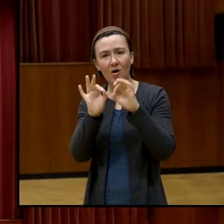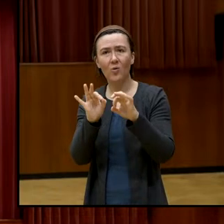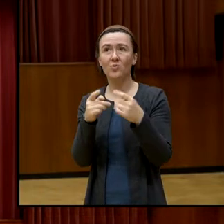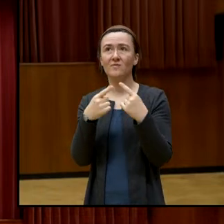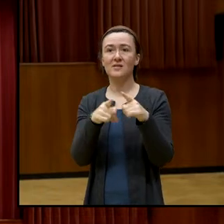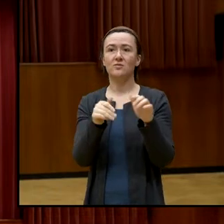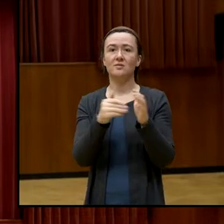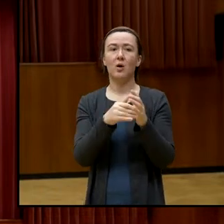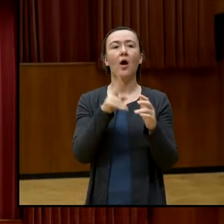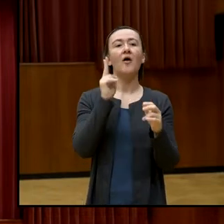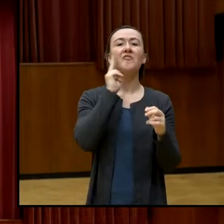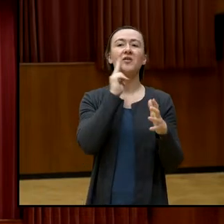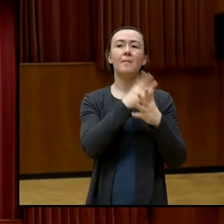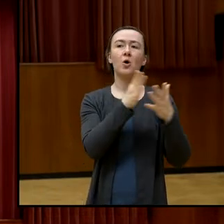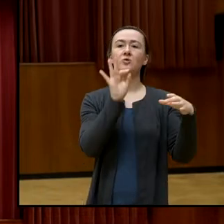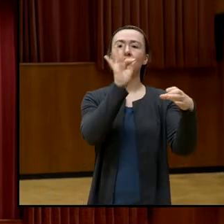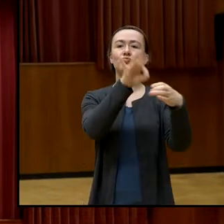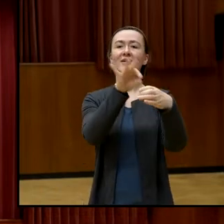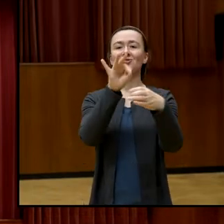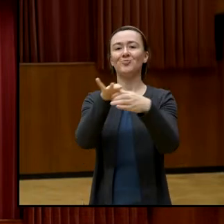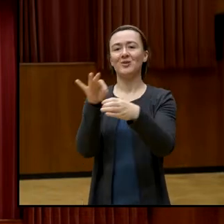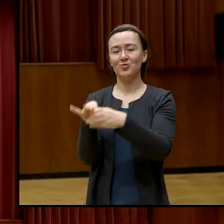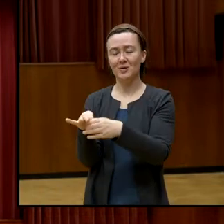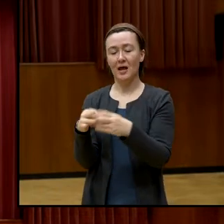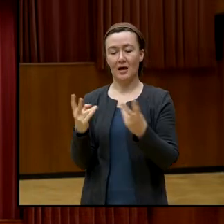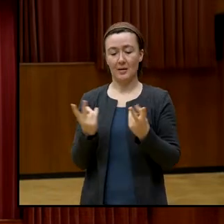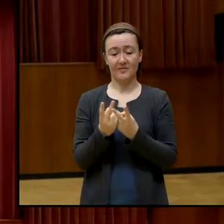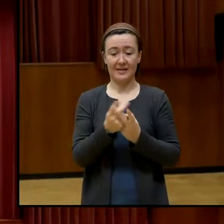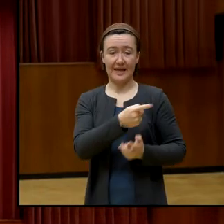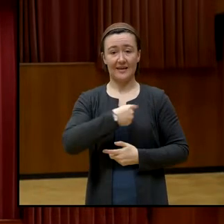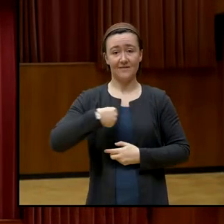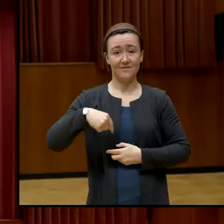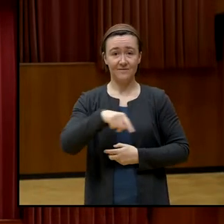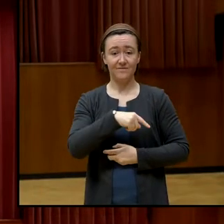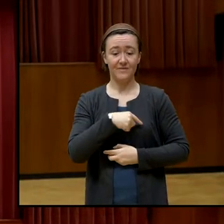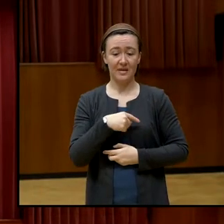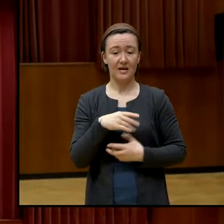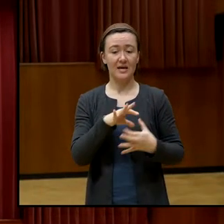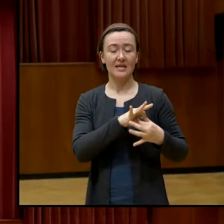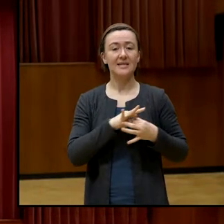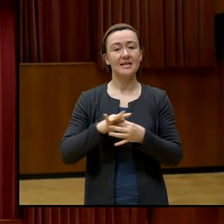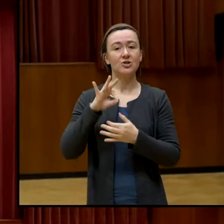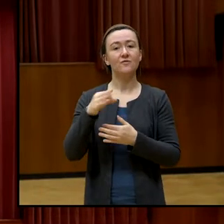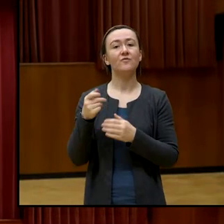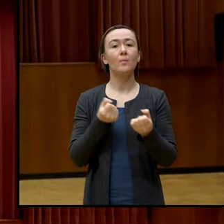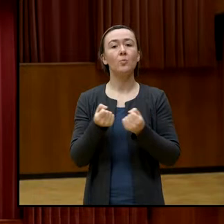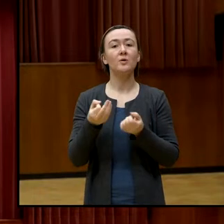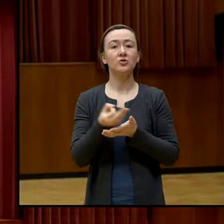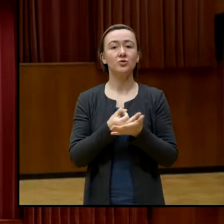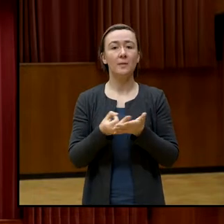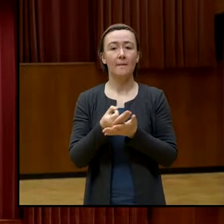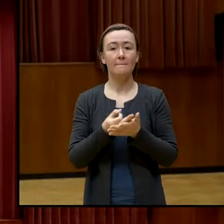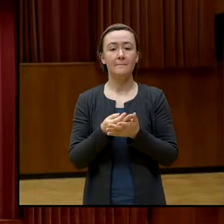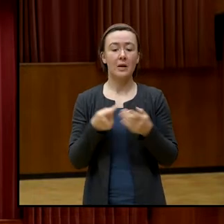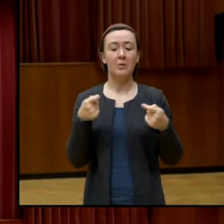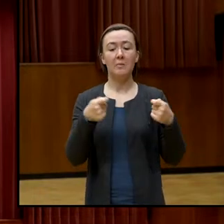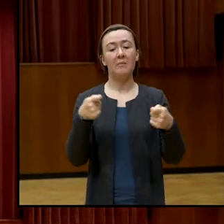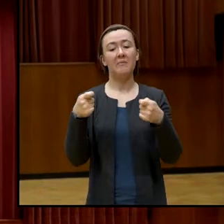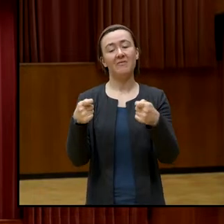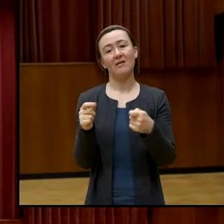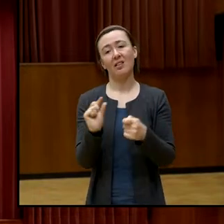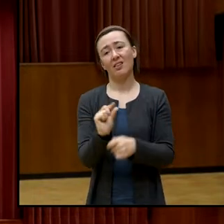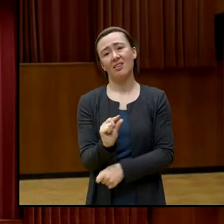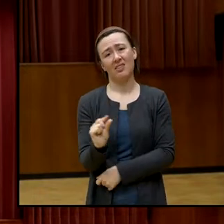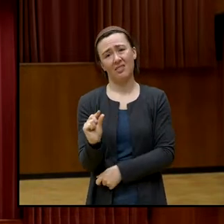dann lukrieren müssen, aber gemessen an dem ist natürlich das, was wir als gesellschaftspolitische Bildung verteilen, fast